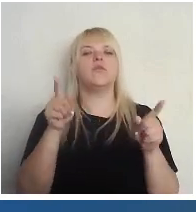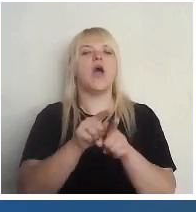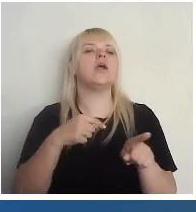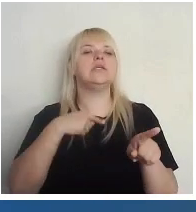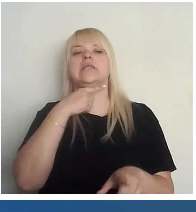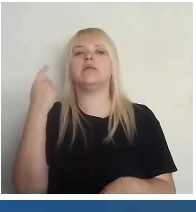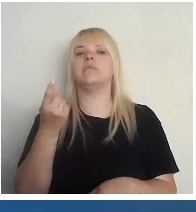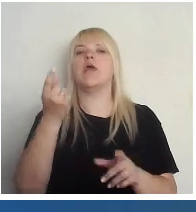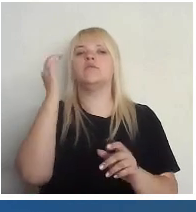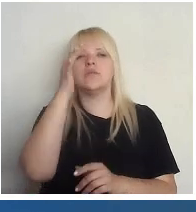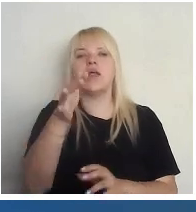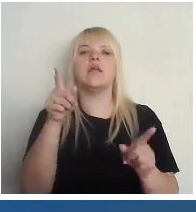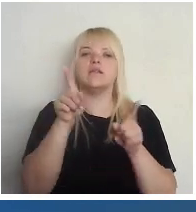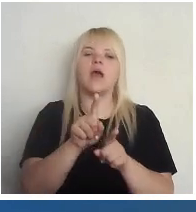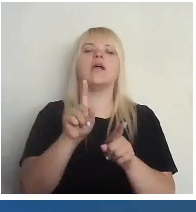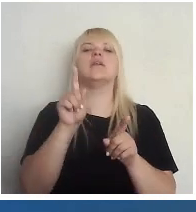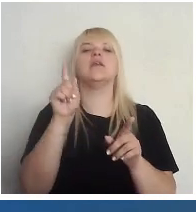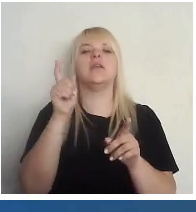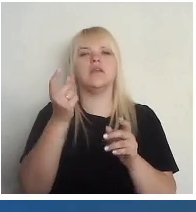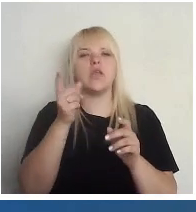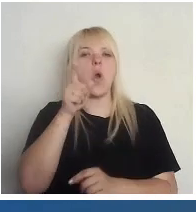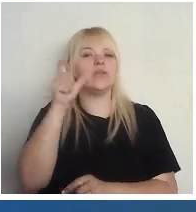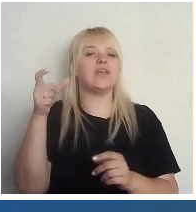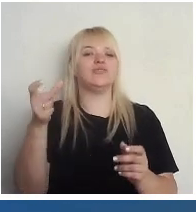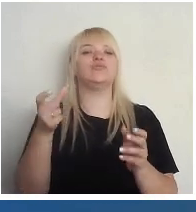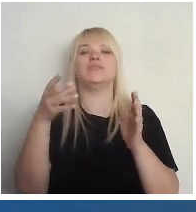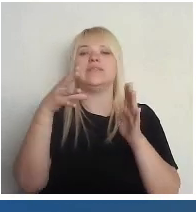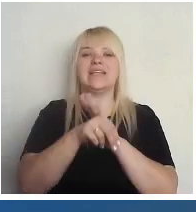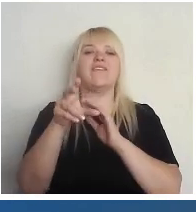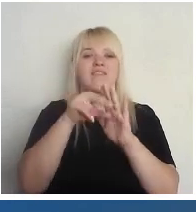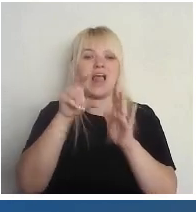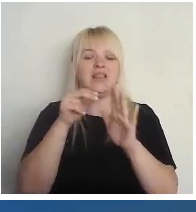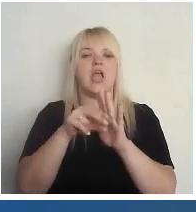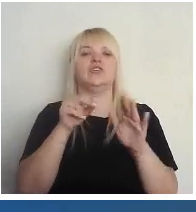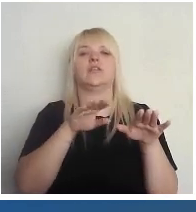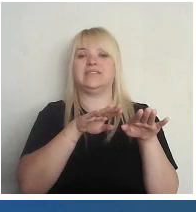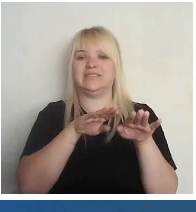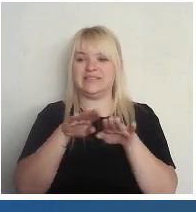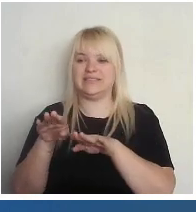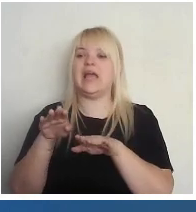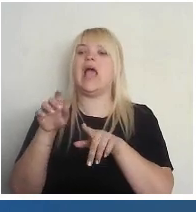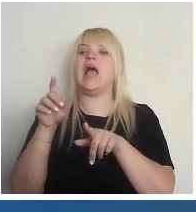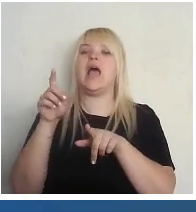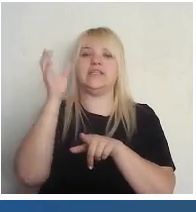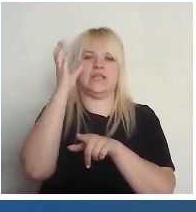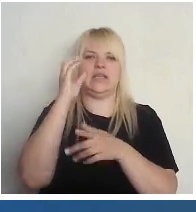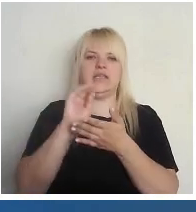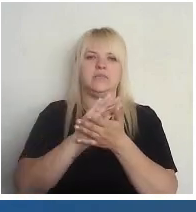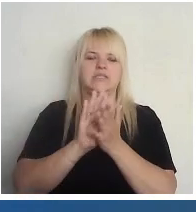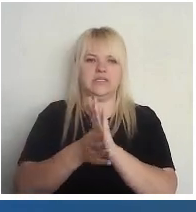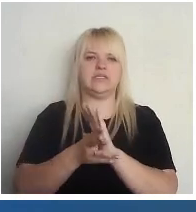varētu veicināt arī jauniešu iesaistu vēlēšanās, ja tas iet roku rokā ar izglītības sistēmu.